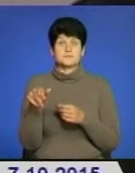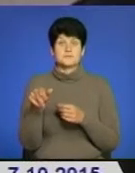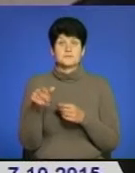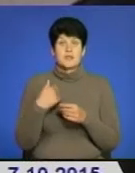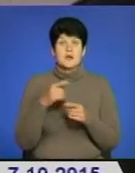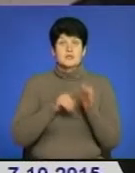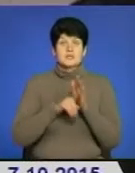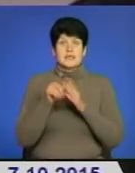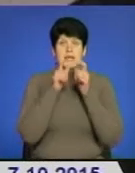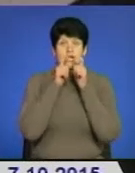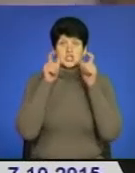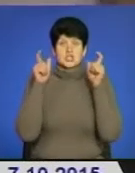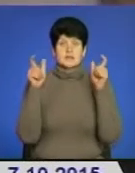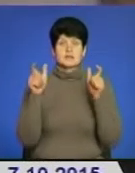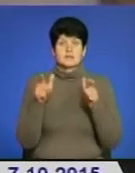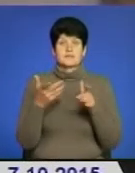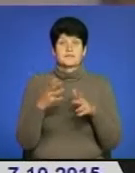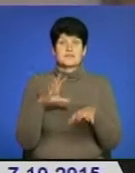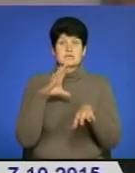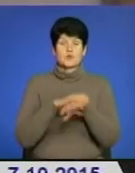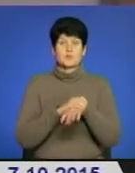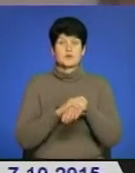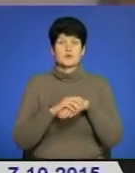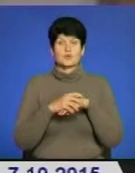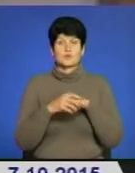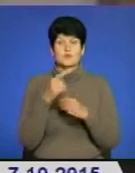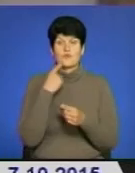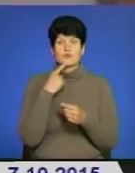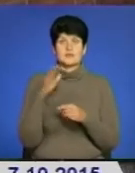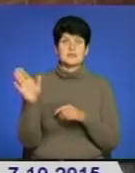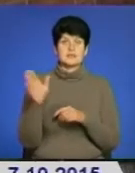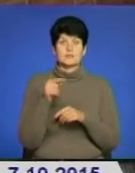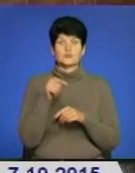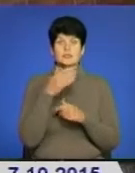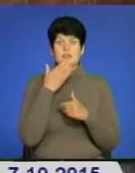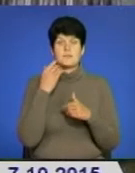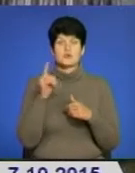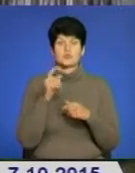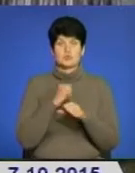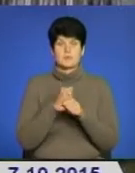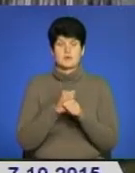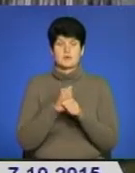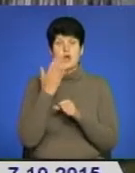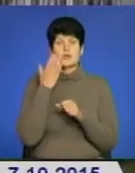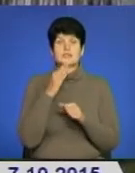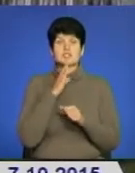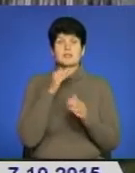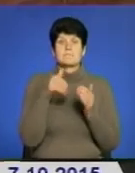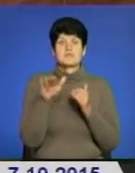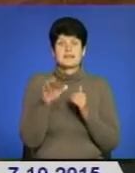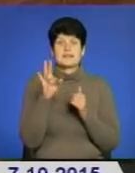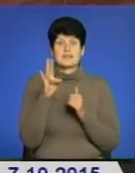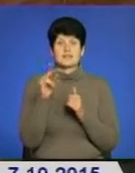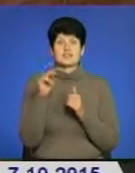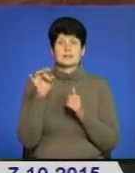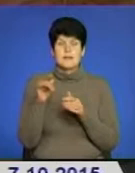От я стала кричати, а вона до тебе сказала, за руку хапанула і каже, що пішли, тут нема що робити. Коли жінки пішли, Надія Чернак